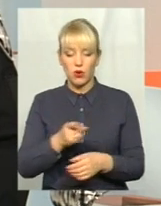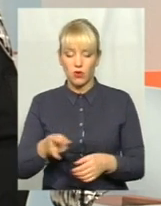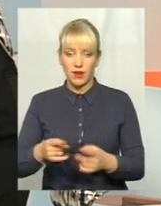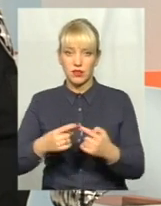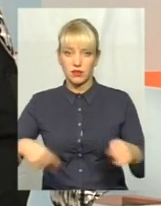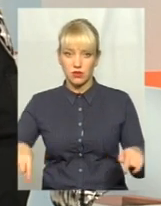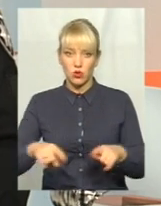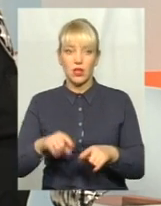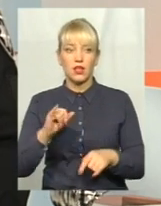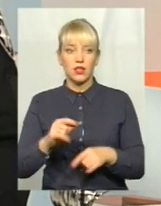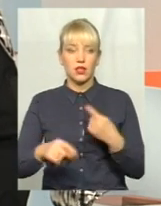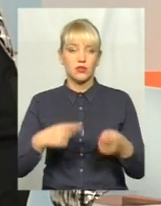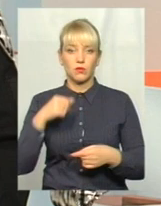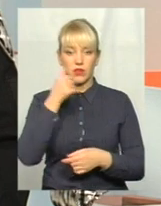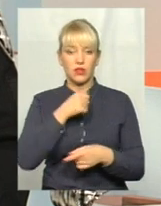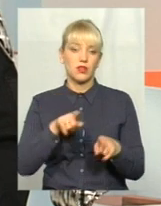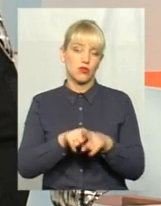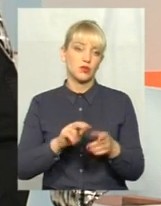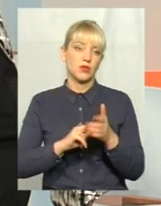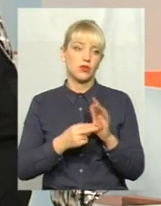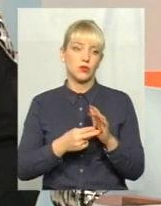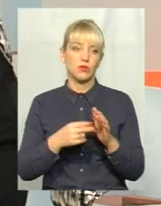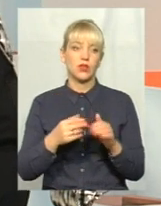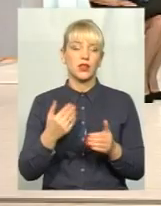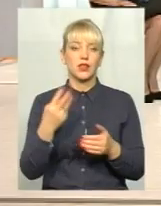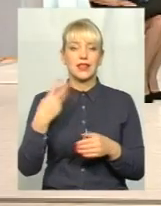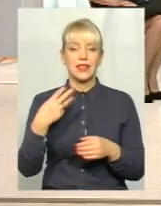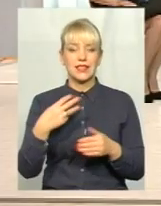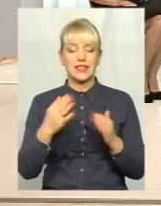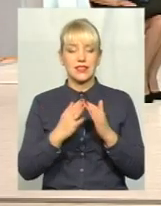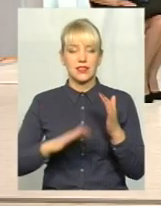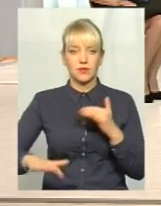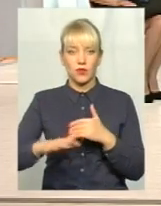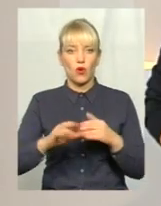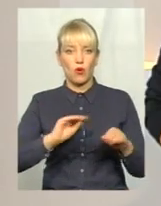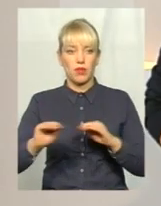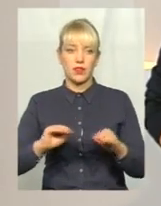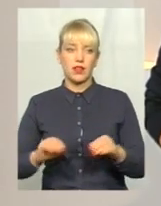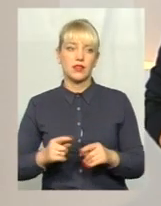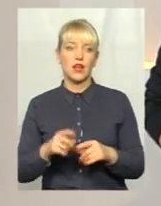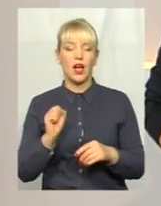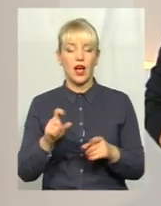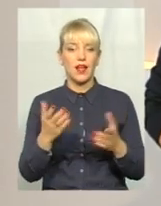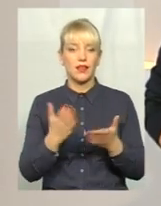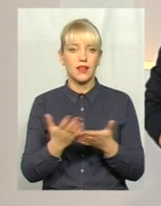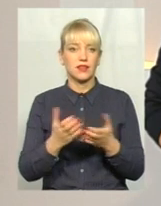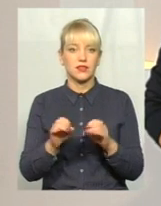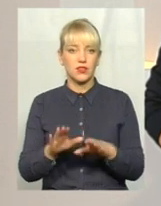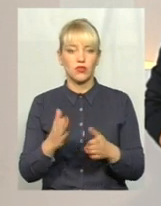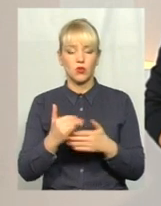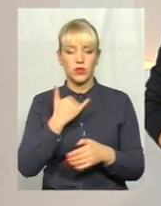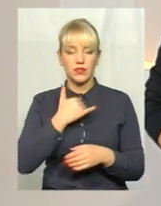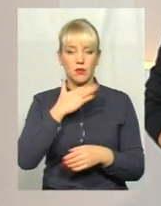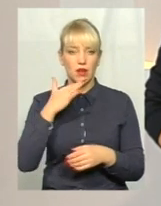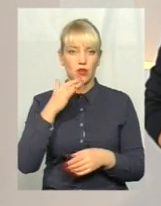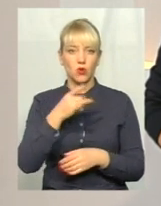зони. І на наступний рік також плануємо не менше 30 обладнати. От Мінницького, але ж має бути якесь вирішення. У нас просто дуже багато районів, де